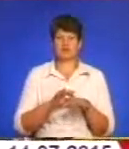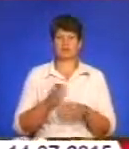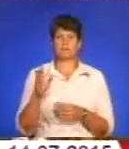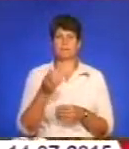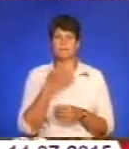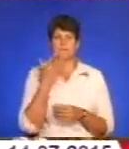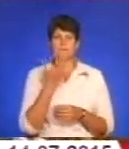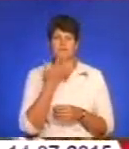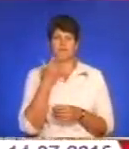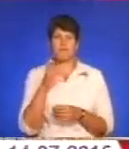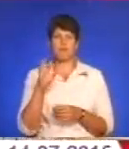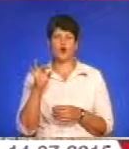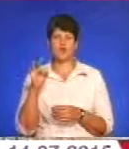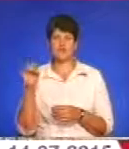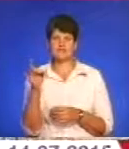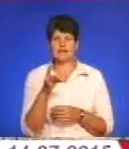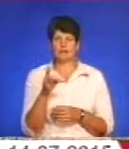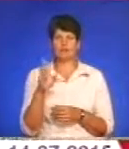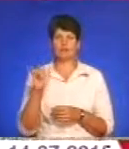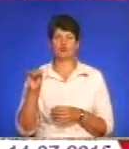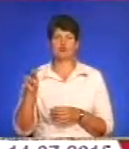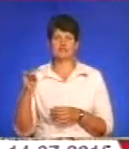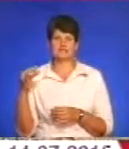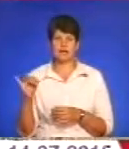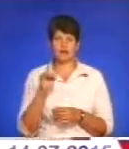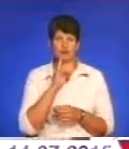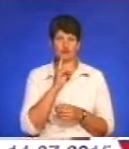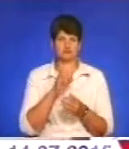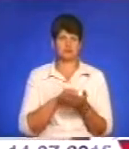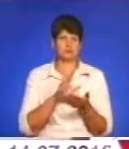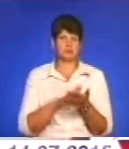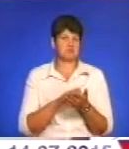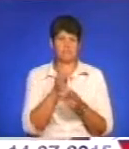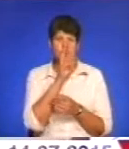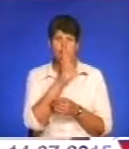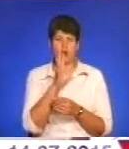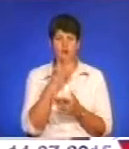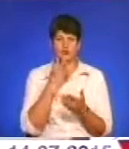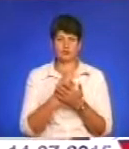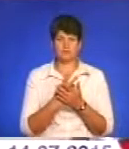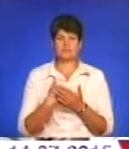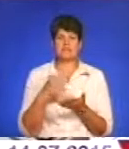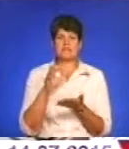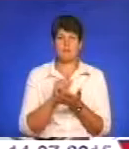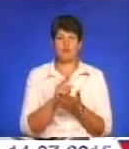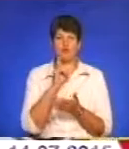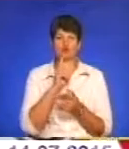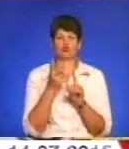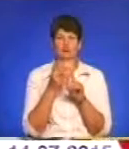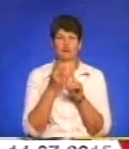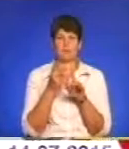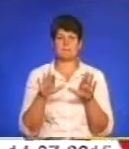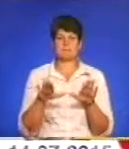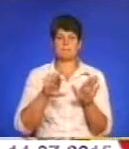і Бучацький. Поки що фіксують непогані показники вражайності. Ми займаємо по вражайності поки що друге місце